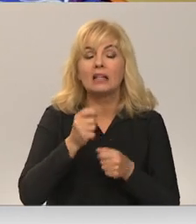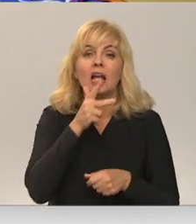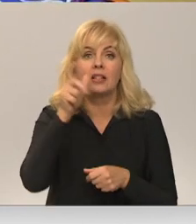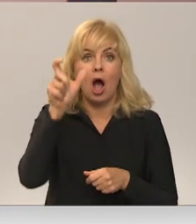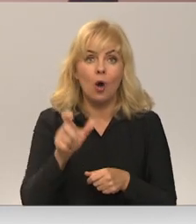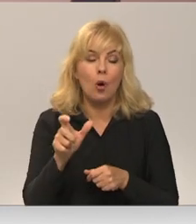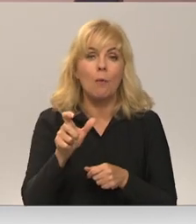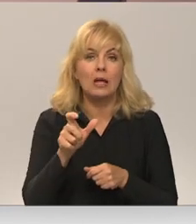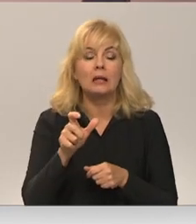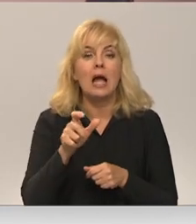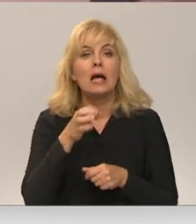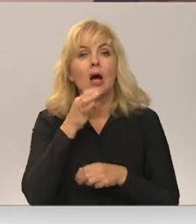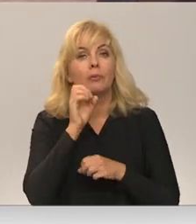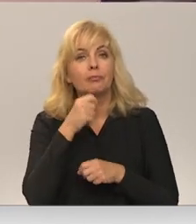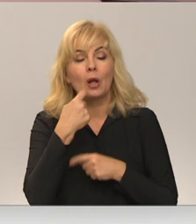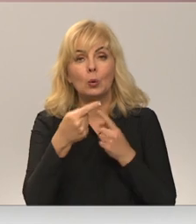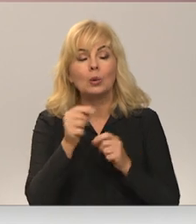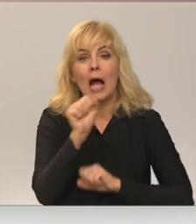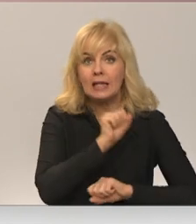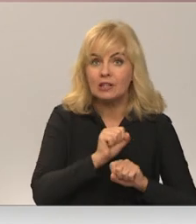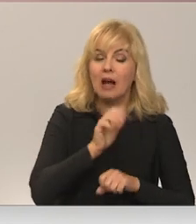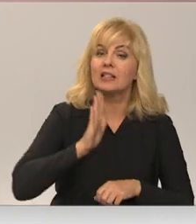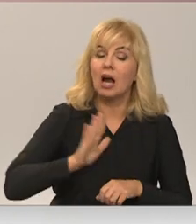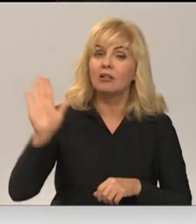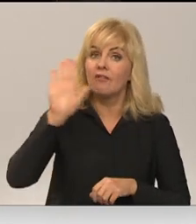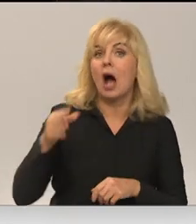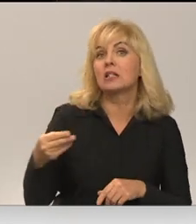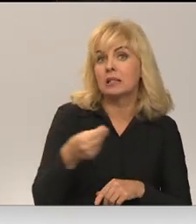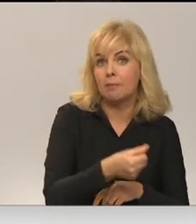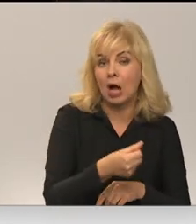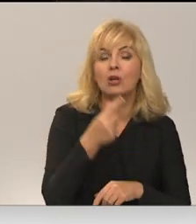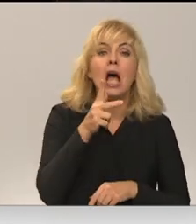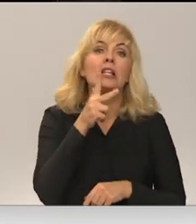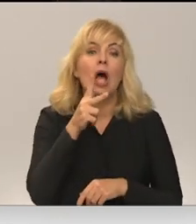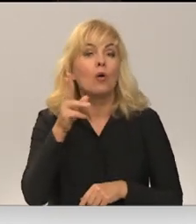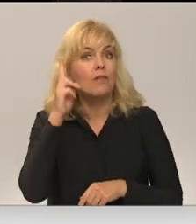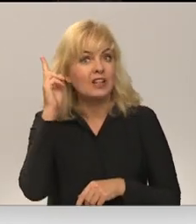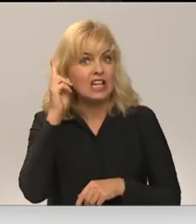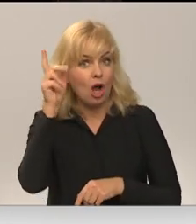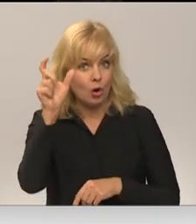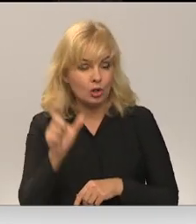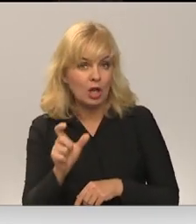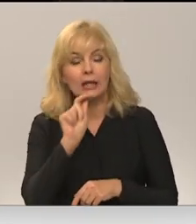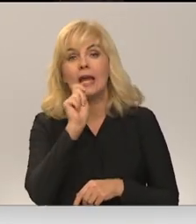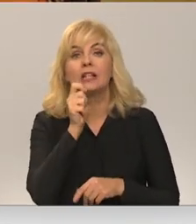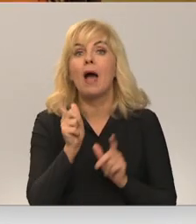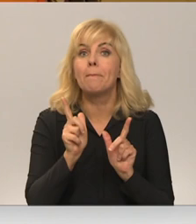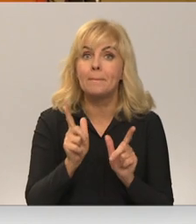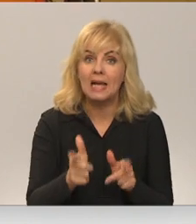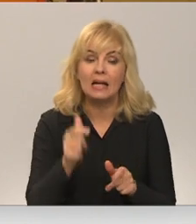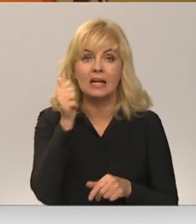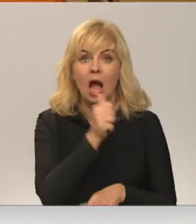runāt izvairās, norādot, ka vēlas vispirms sagaidīt maksājumus. Arī viena no Daugavpils frizierēm interviju piekrita sniegt